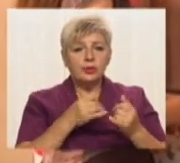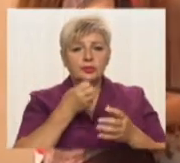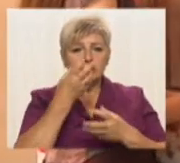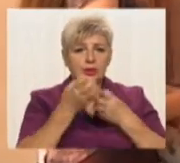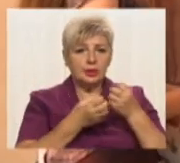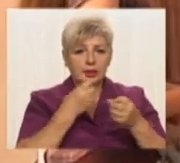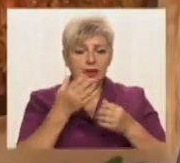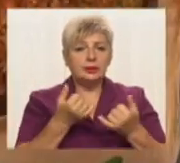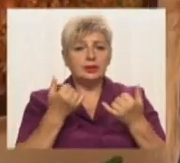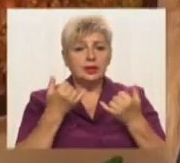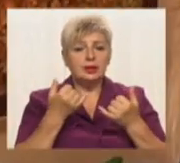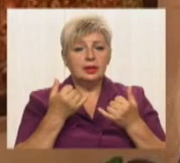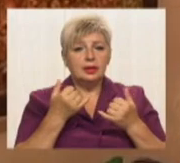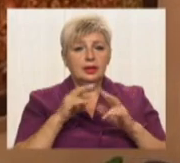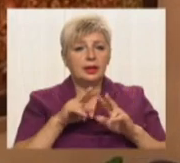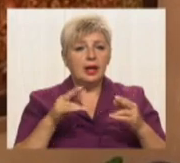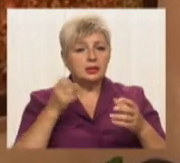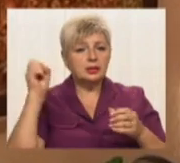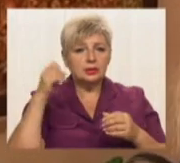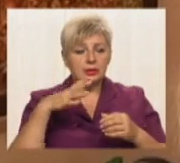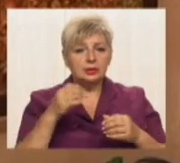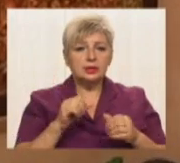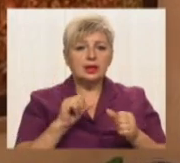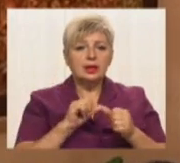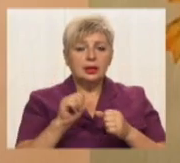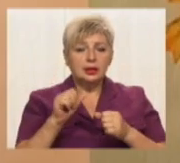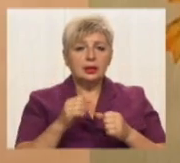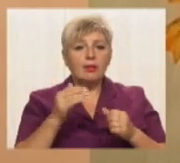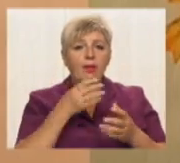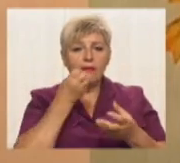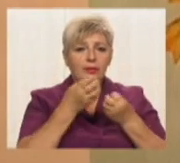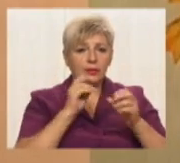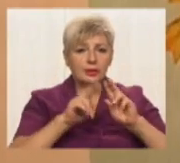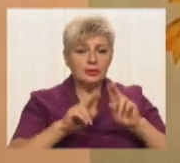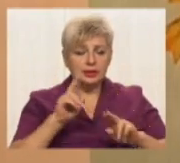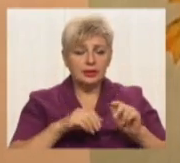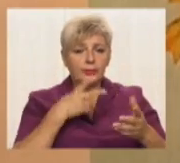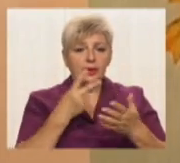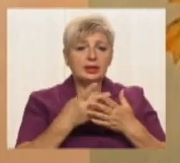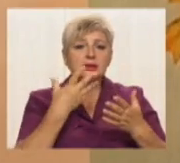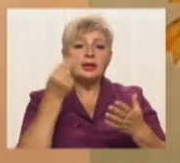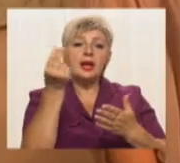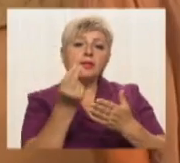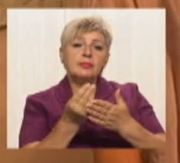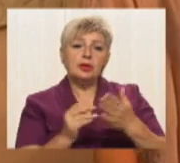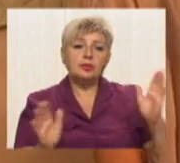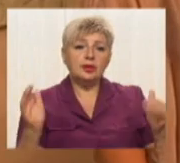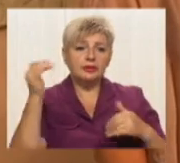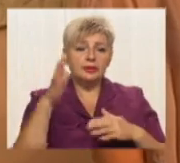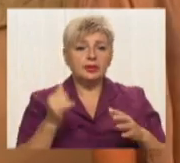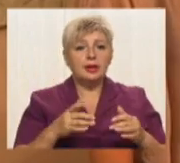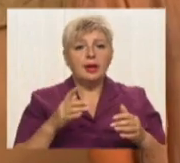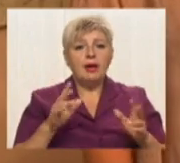сьогодні для неї». Крім флору мозаїки, Олена Телятник представила ще 13 акварелей. Художниця каже, що виставку назвала